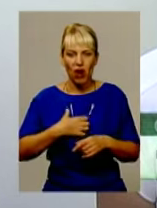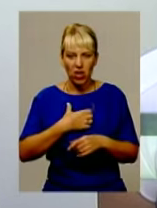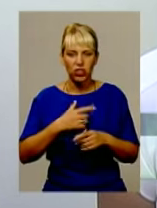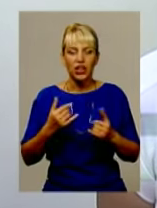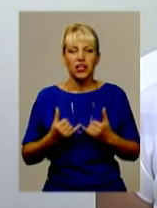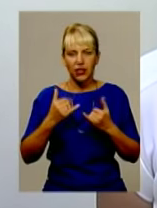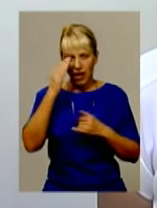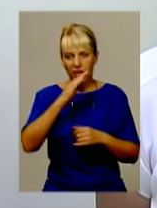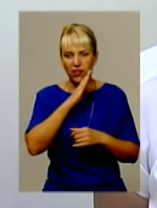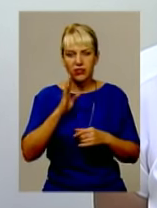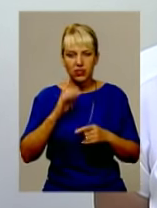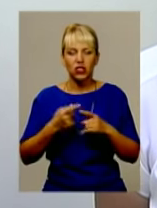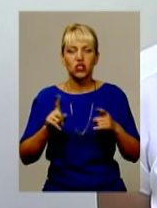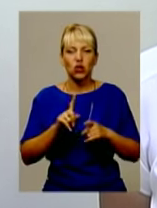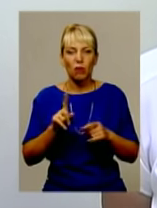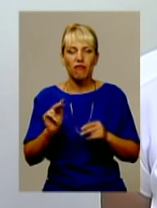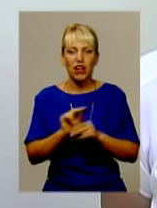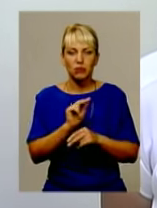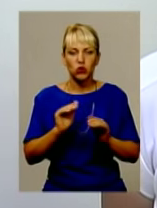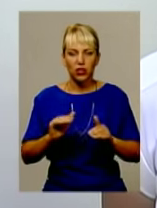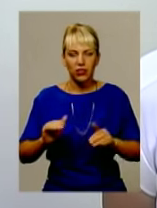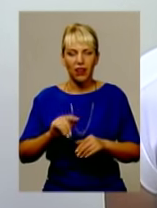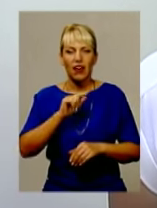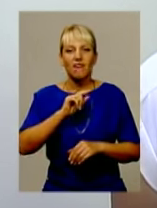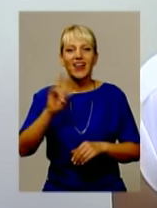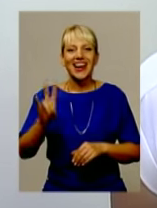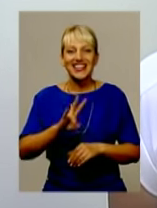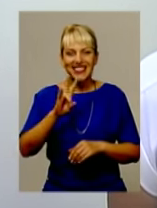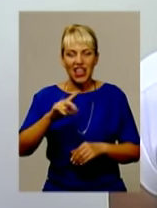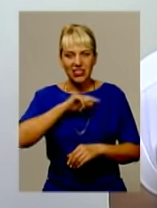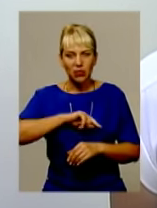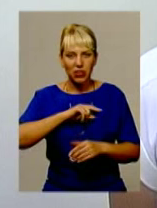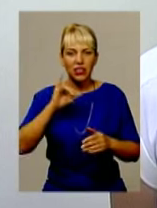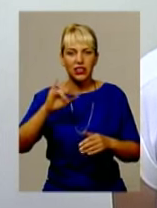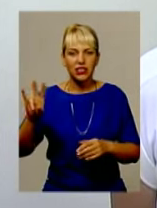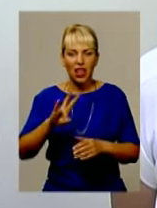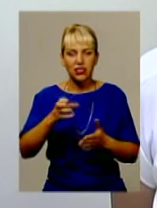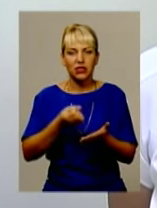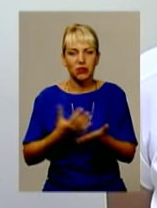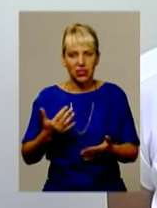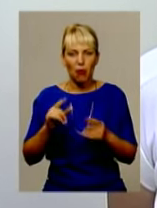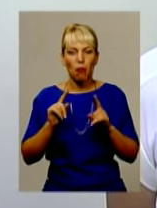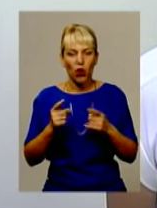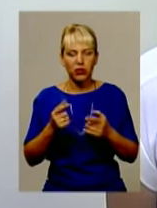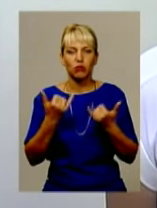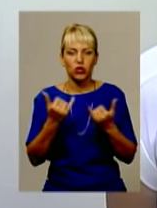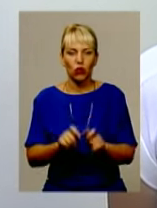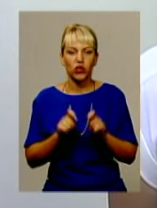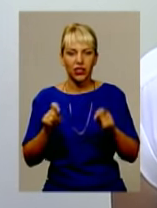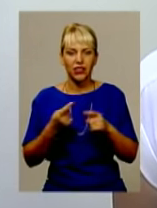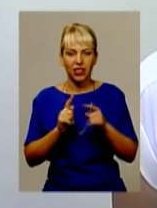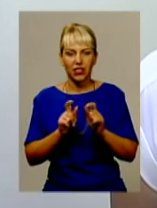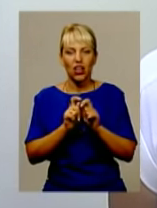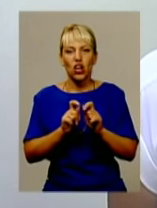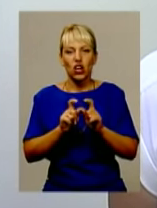батьків, це ценно, щоб виспитувати дітей в християнському духі, з християнськими цінностями. І тому сьогоднішнє відкриття цієї школи